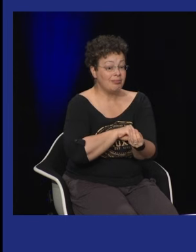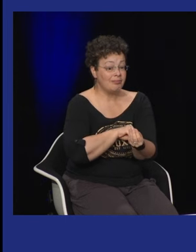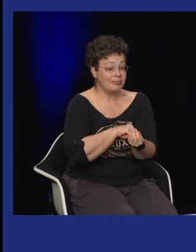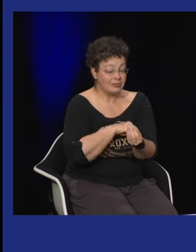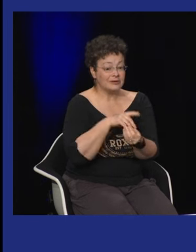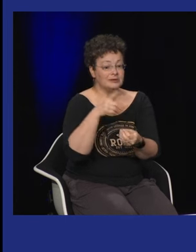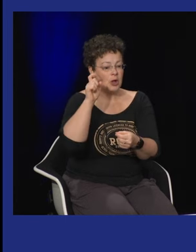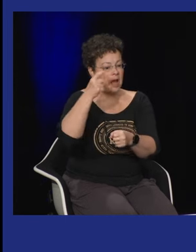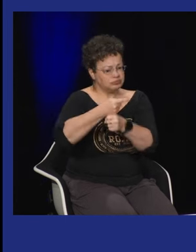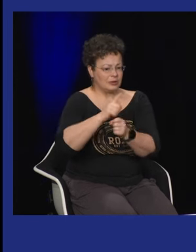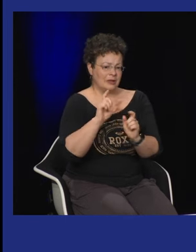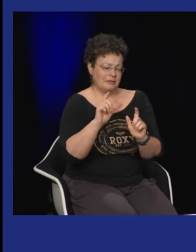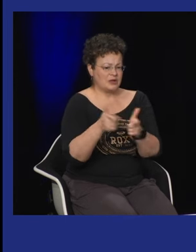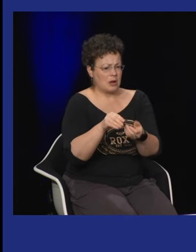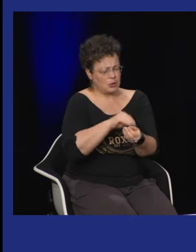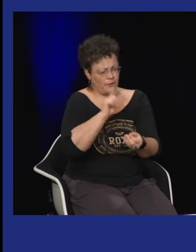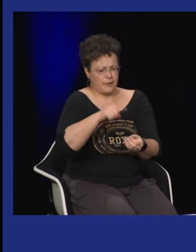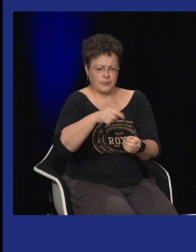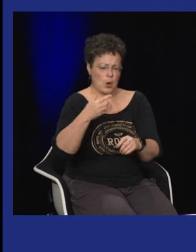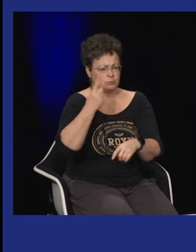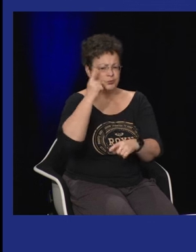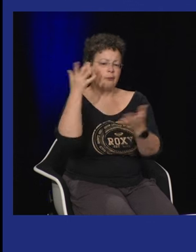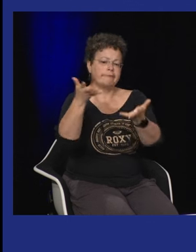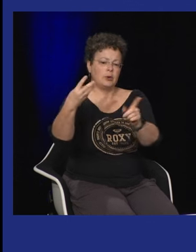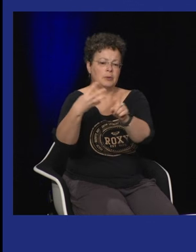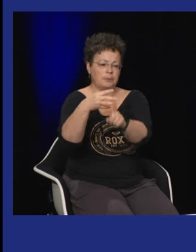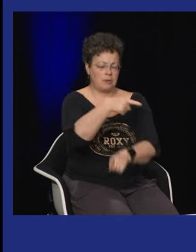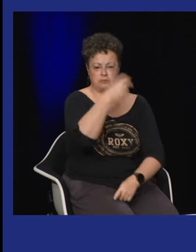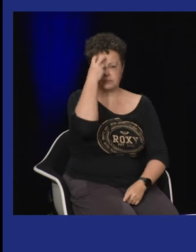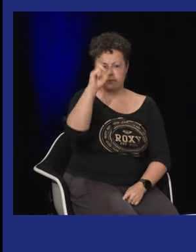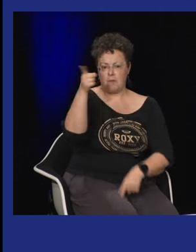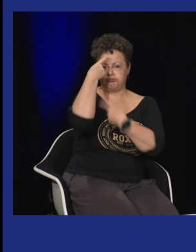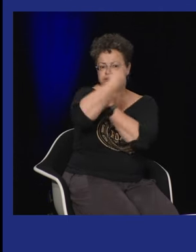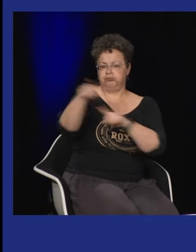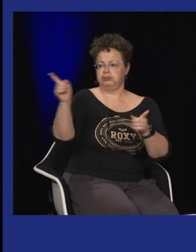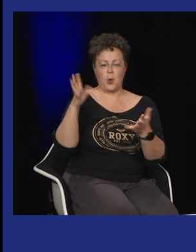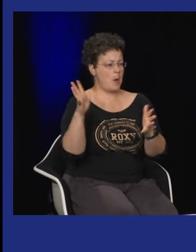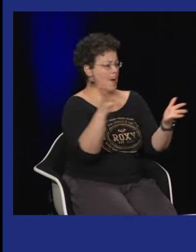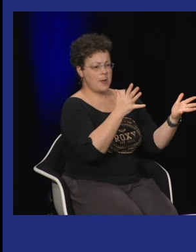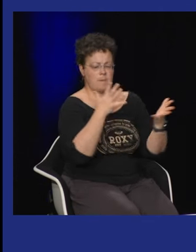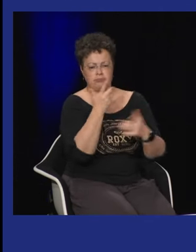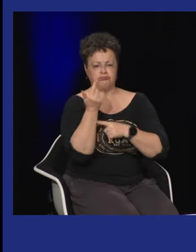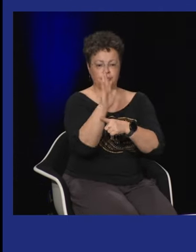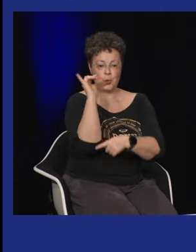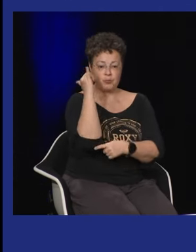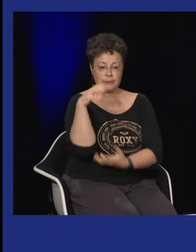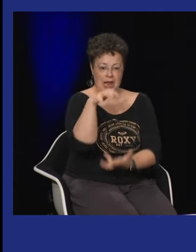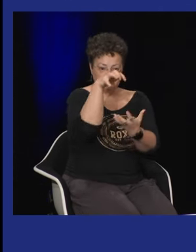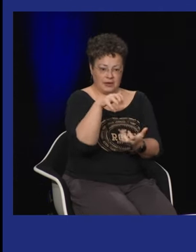en fait du dépistage précoce et donc il a créé le bébé pile